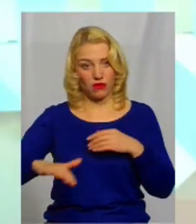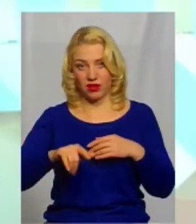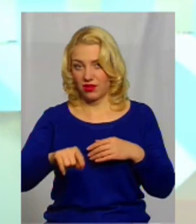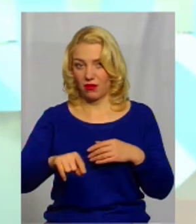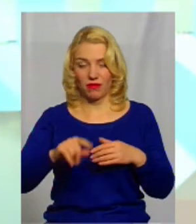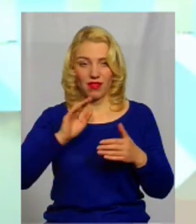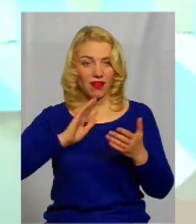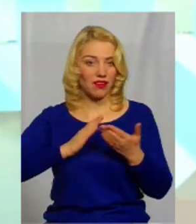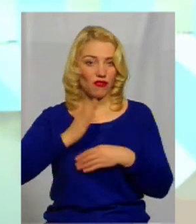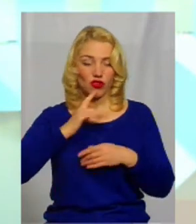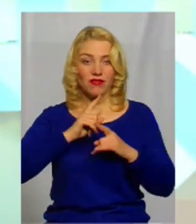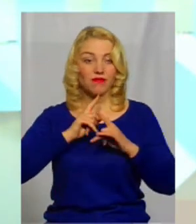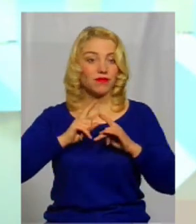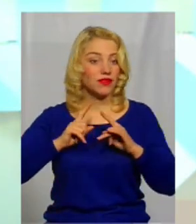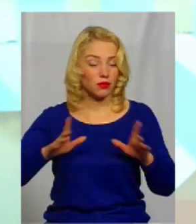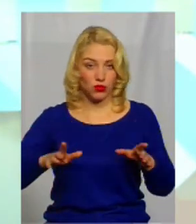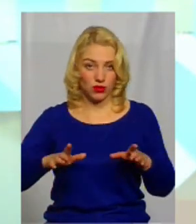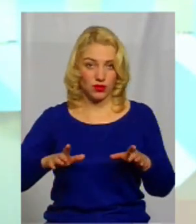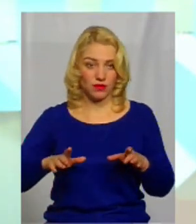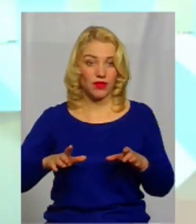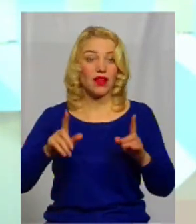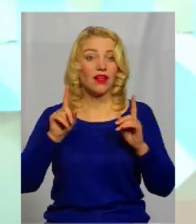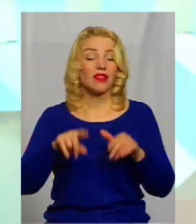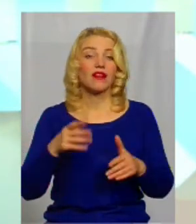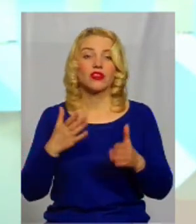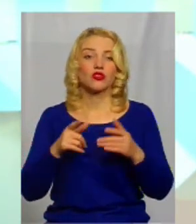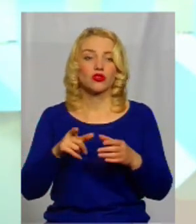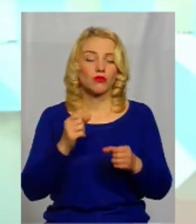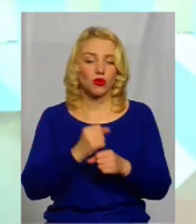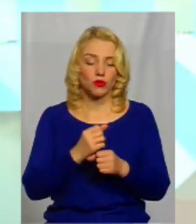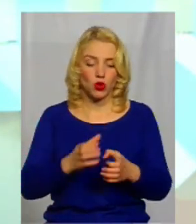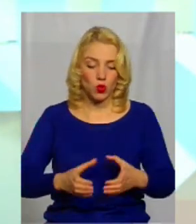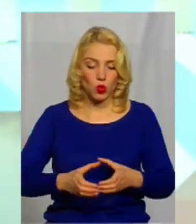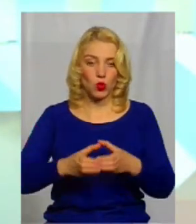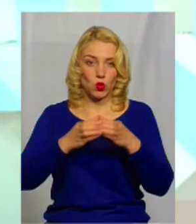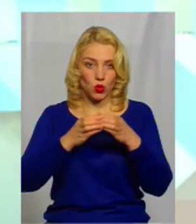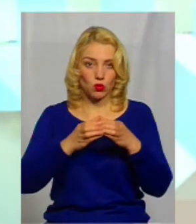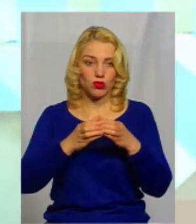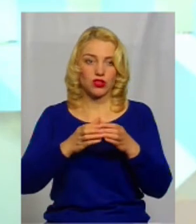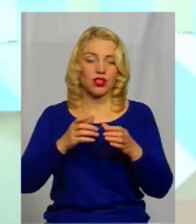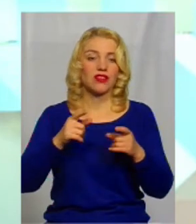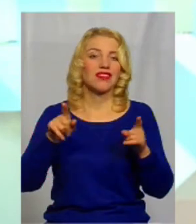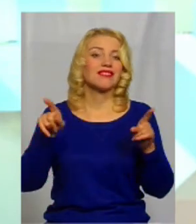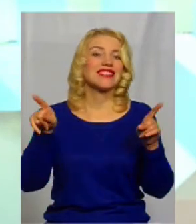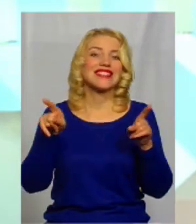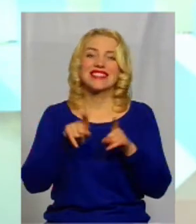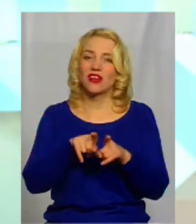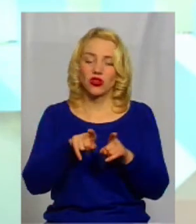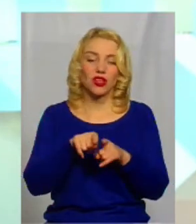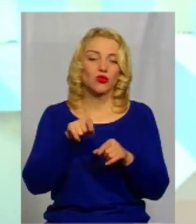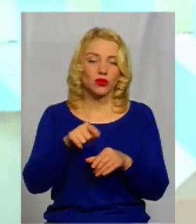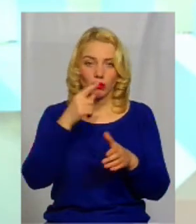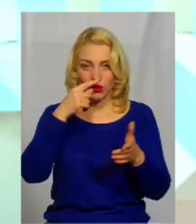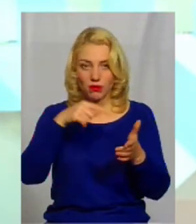не буде. Навіть якщо там робиться якісь трубчаті колоді, все равно туди проникають. Оце